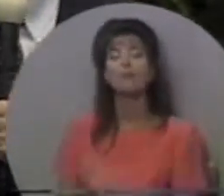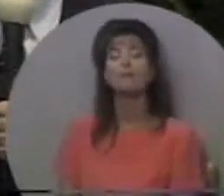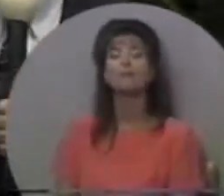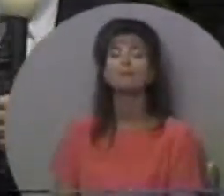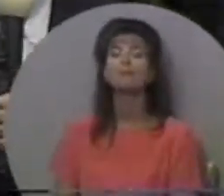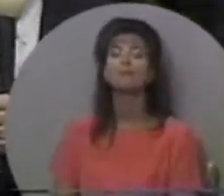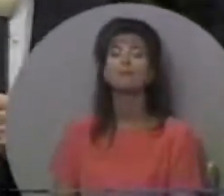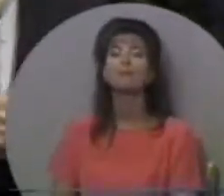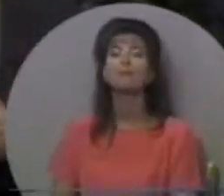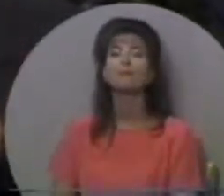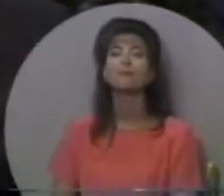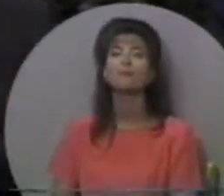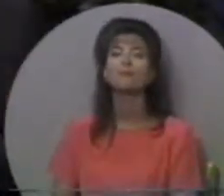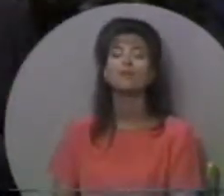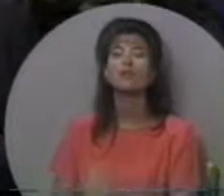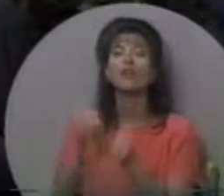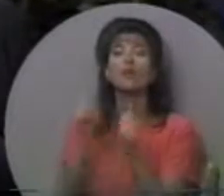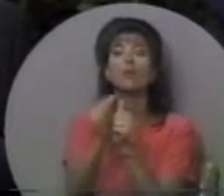ми маємо